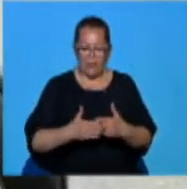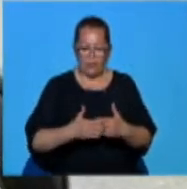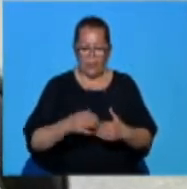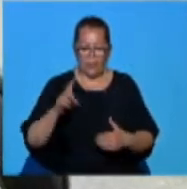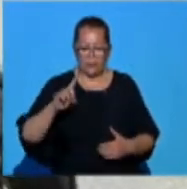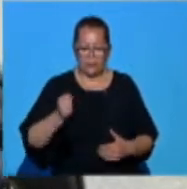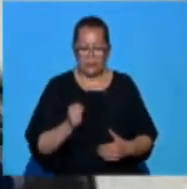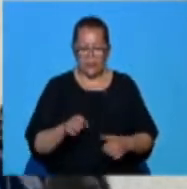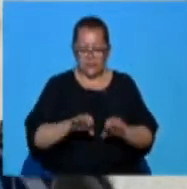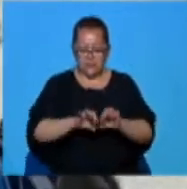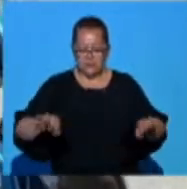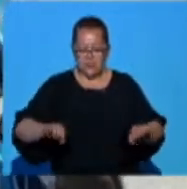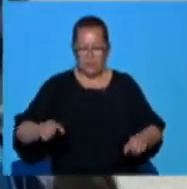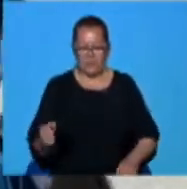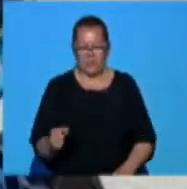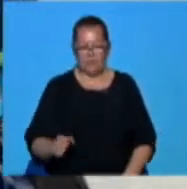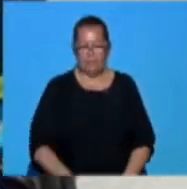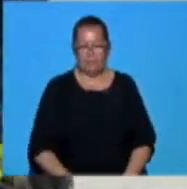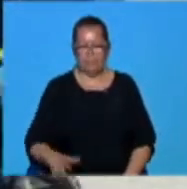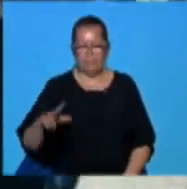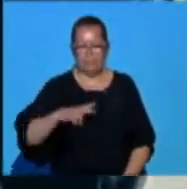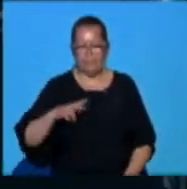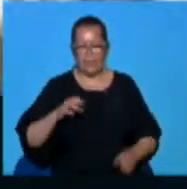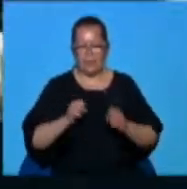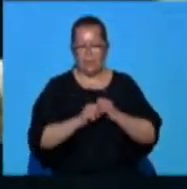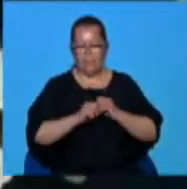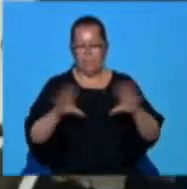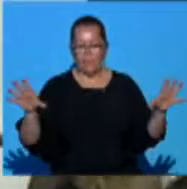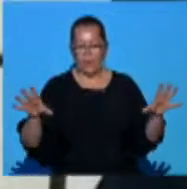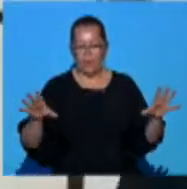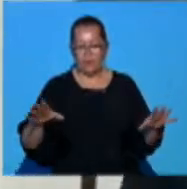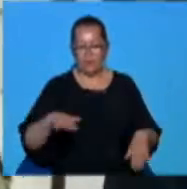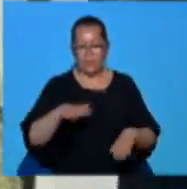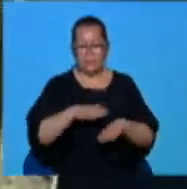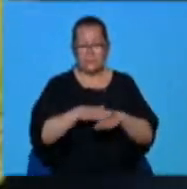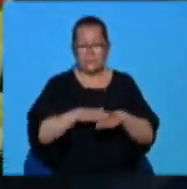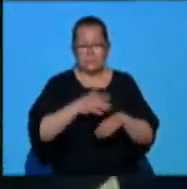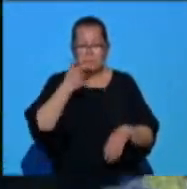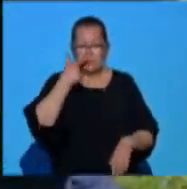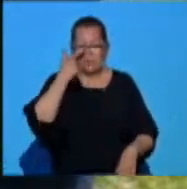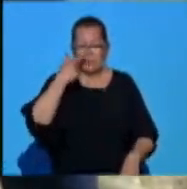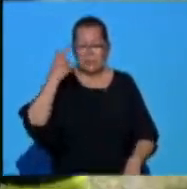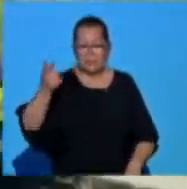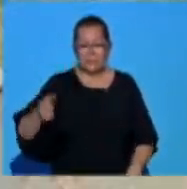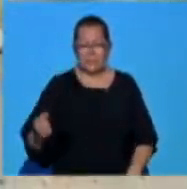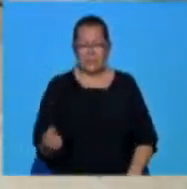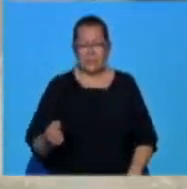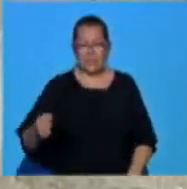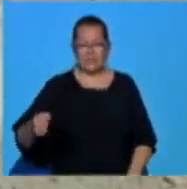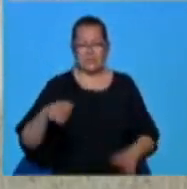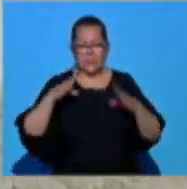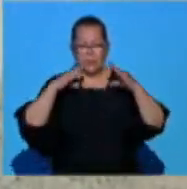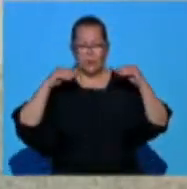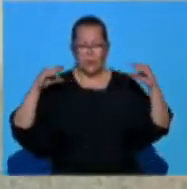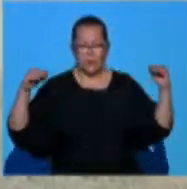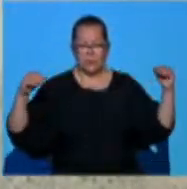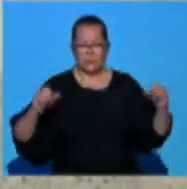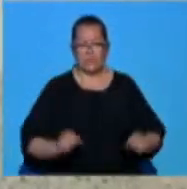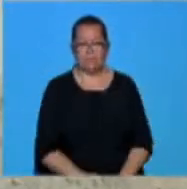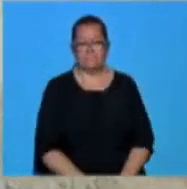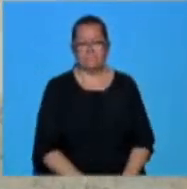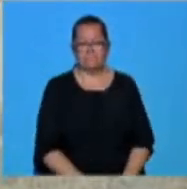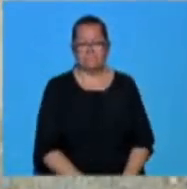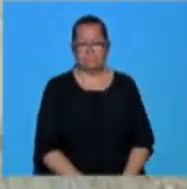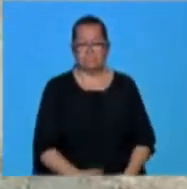racordul avariat. Era pe regulul foarte mare de scărzie, degajările de emisurile de gaze sunt foarte mari. Noi am